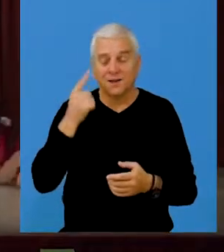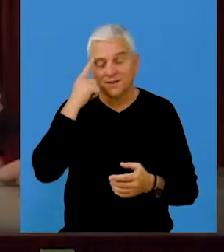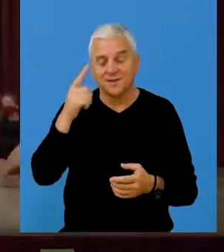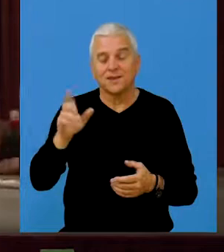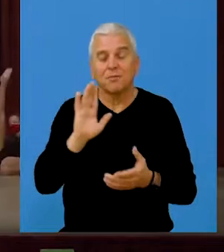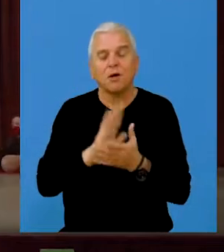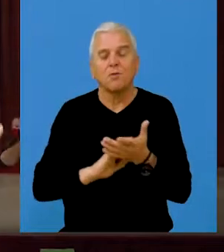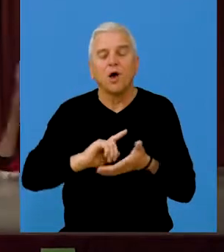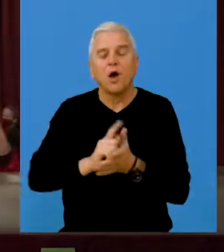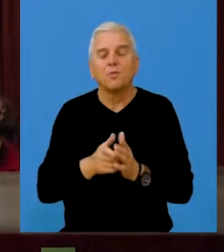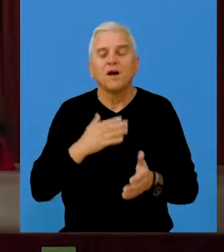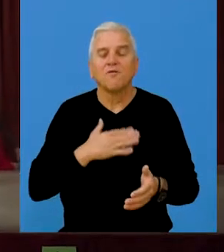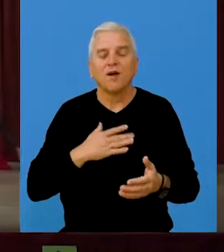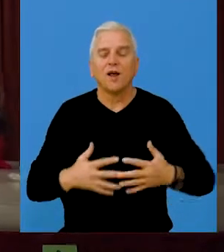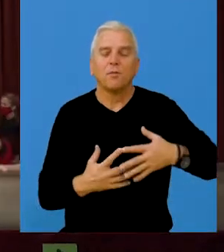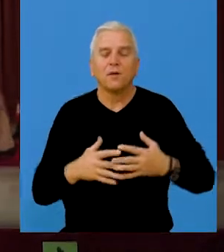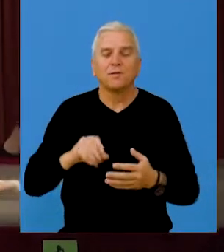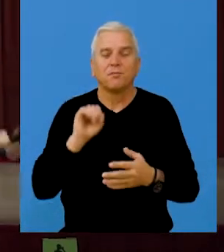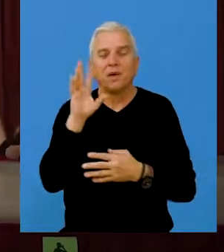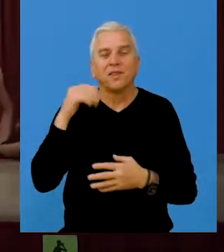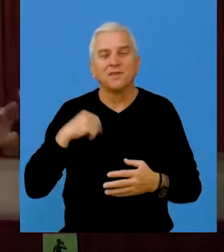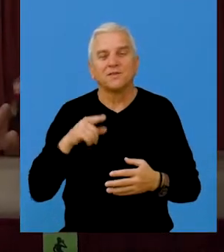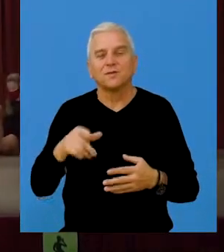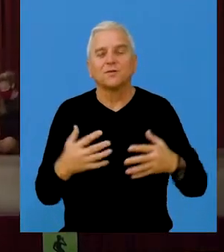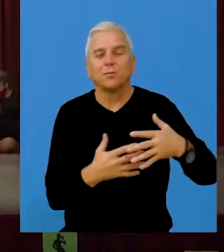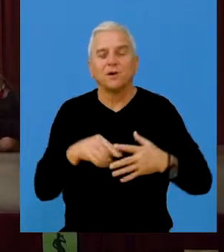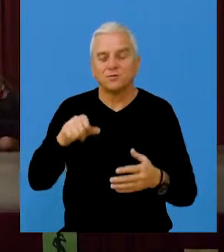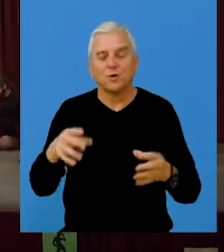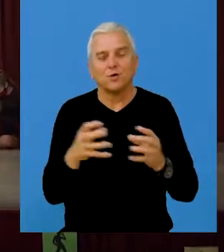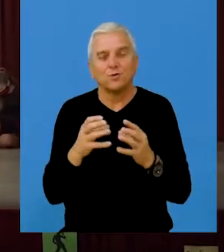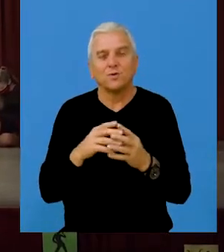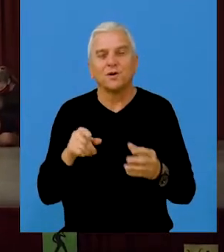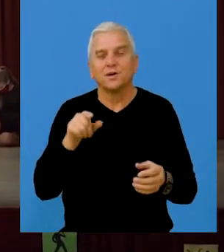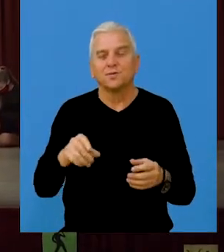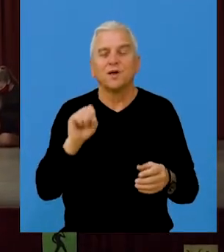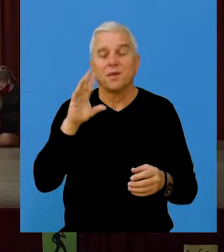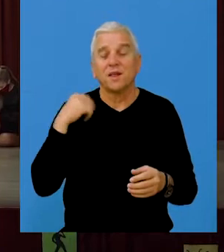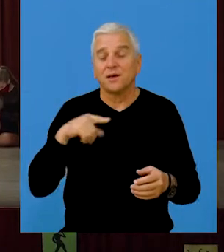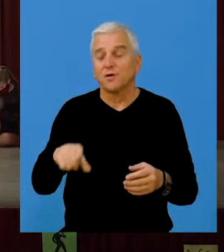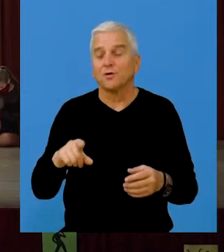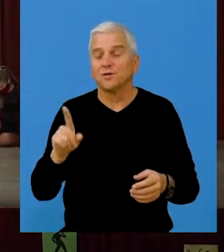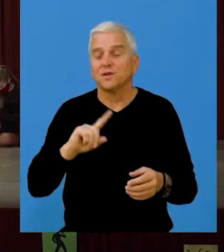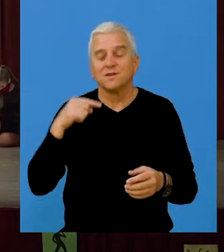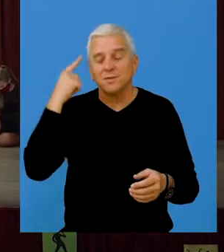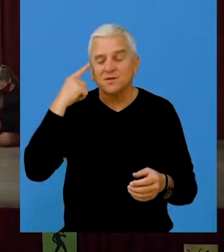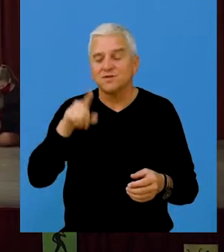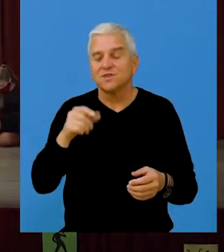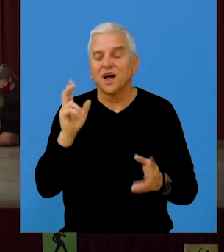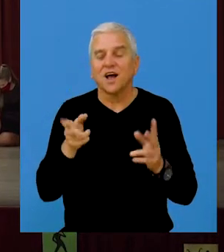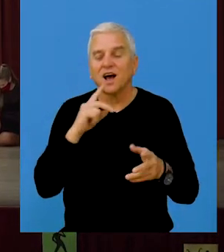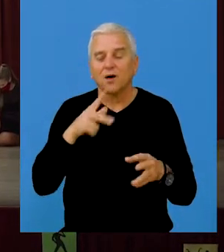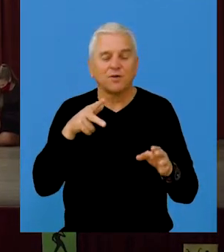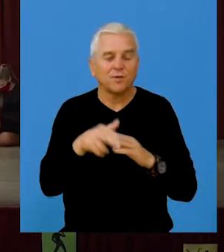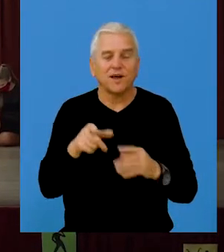kako je bilo, ali znam da sam odmah zavoljala ples. Eto već 15 godina plešem u ovoj grupi, za ovih 15 godina